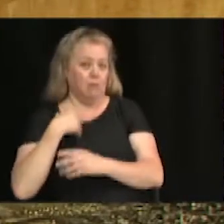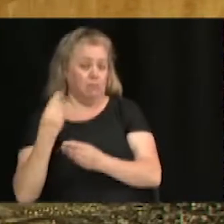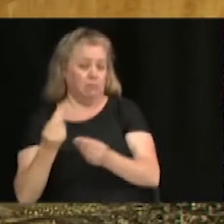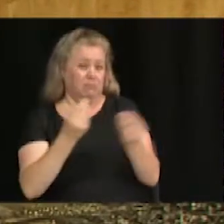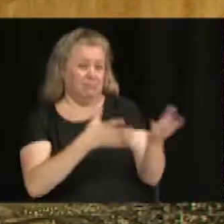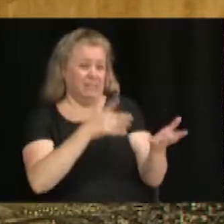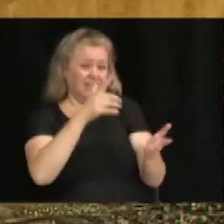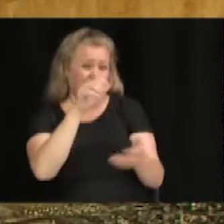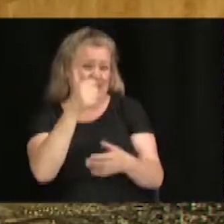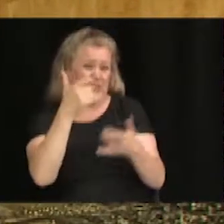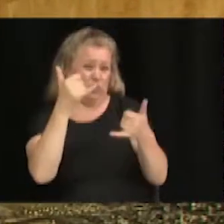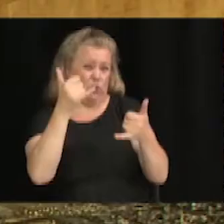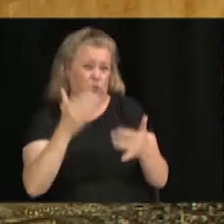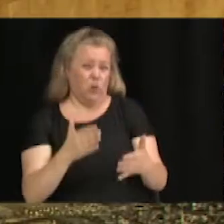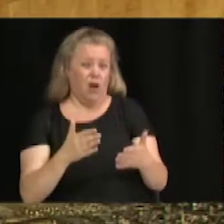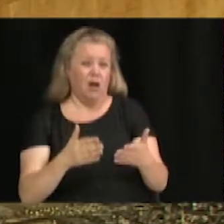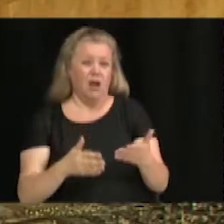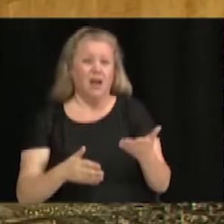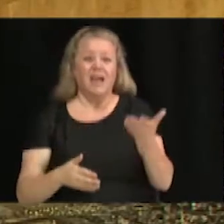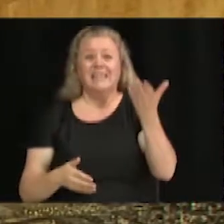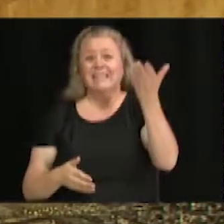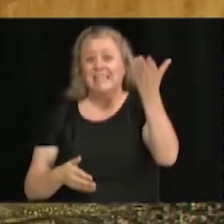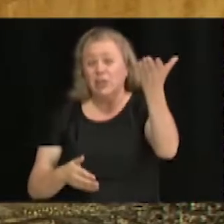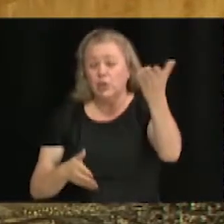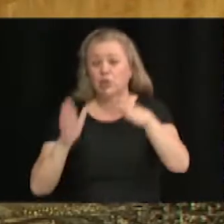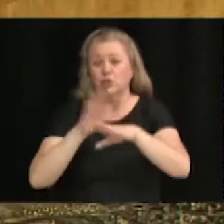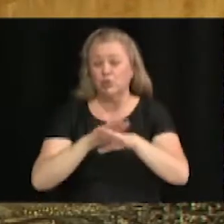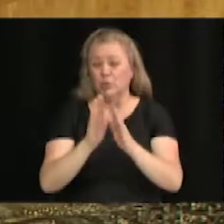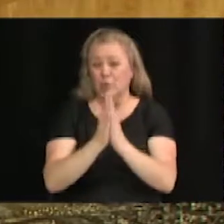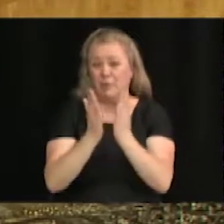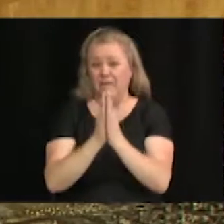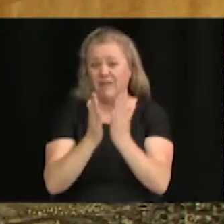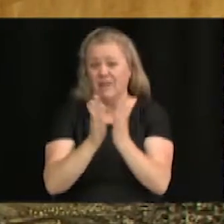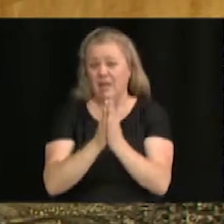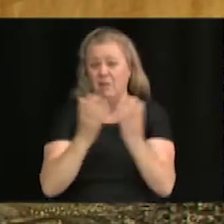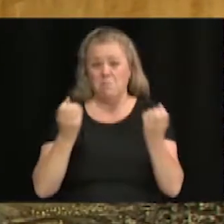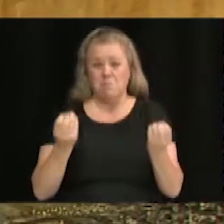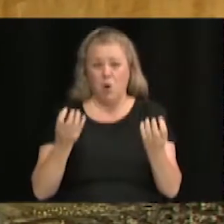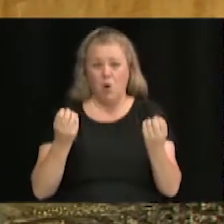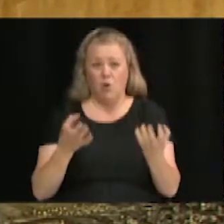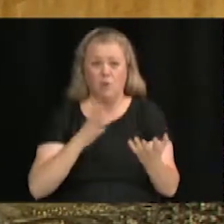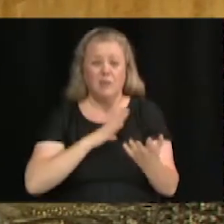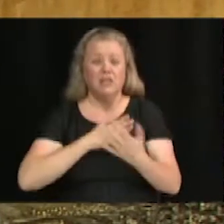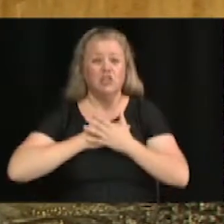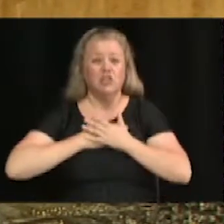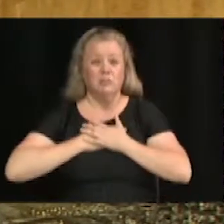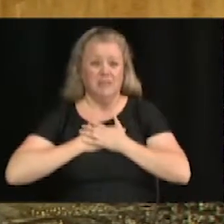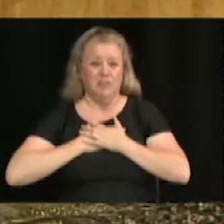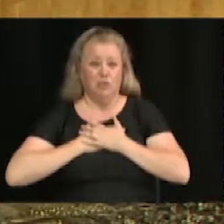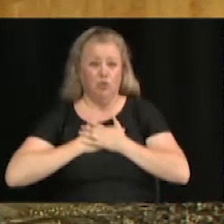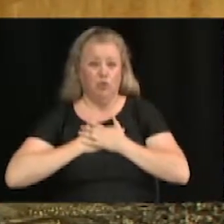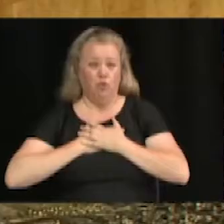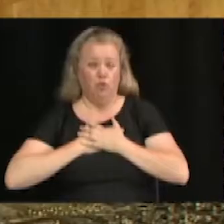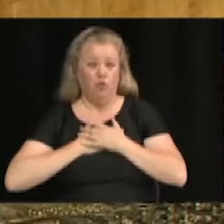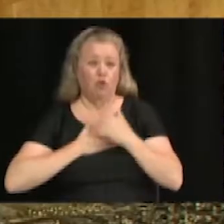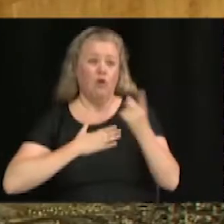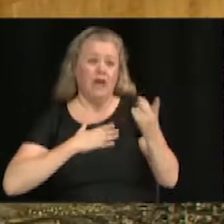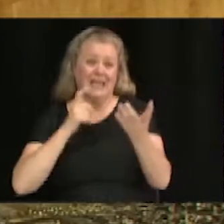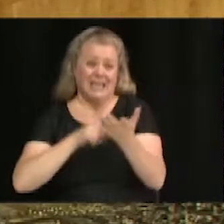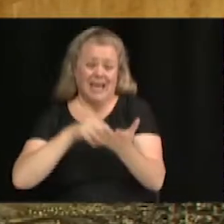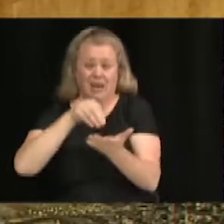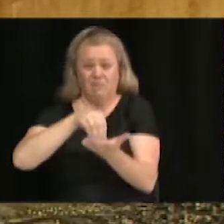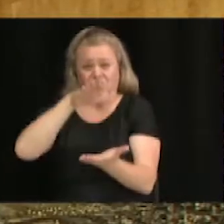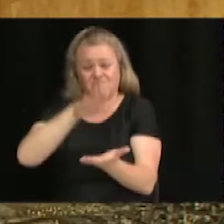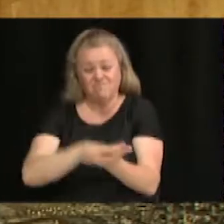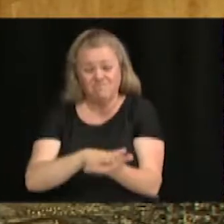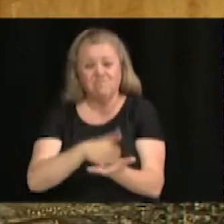Ça fait que j'aimerais ça, là, ici, ça n'apparaît pas, malheureusement, là, le petit pamphlet Sports et Loisirs. J'aimerais ça que M. Verville, quand il prend des notes, qu'il